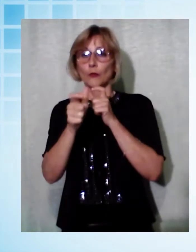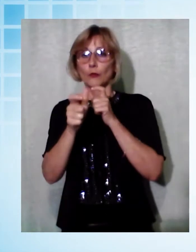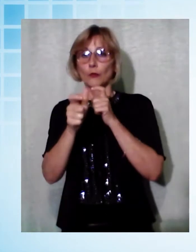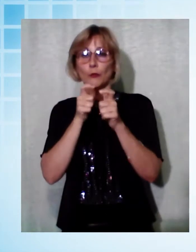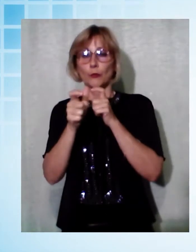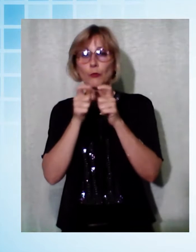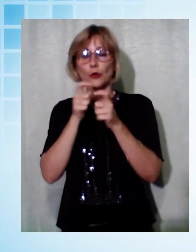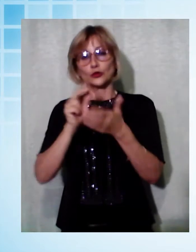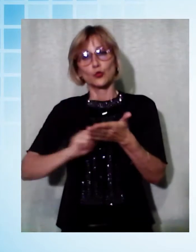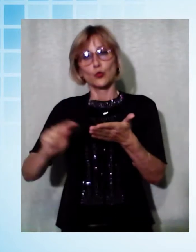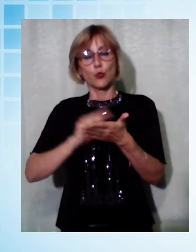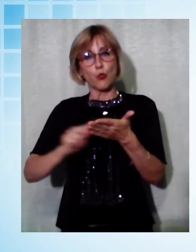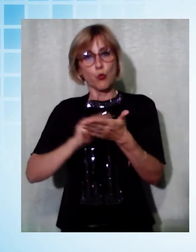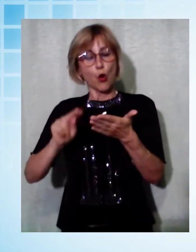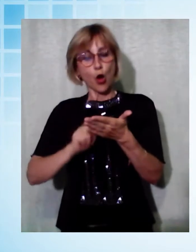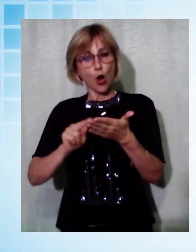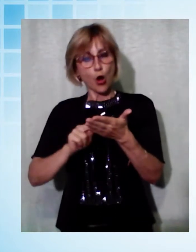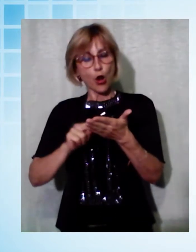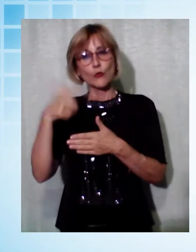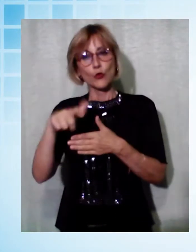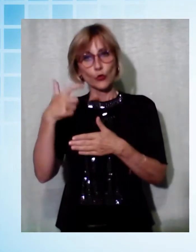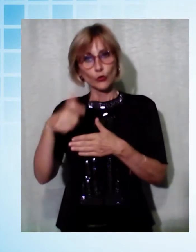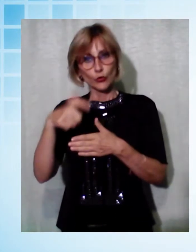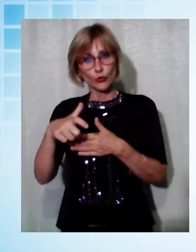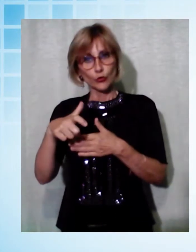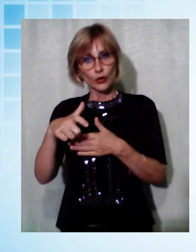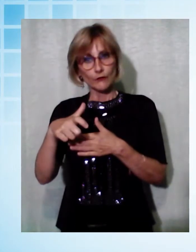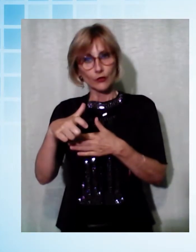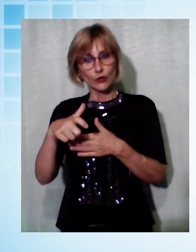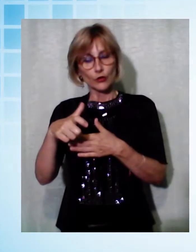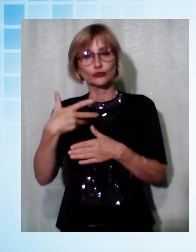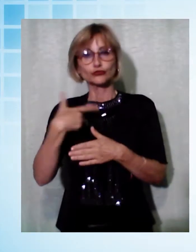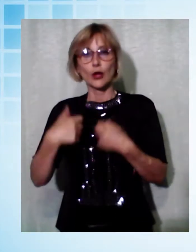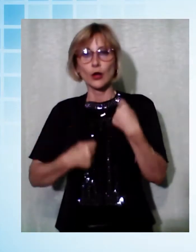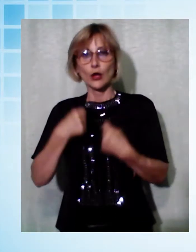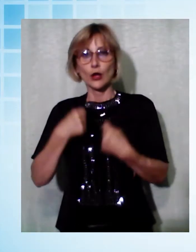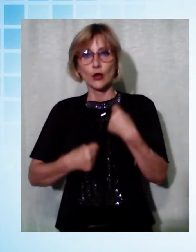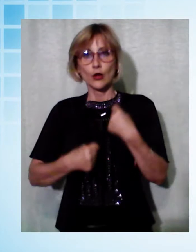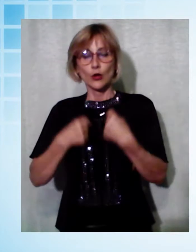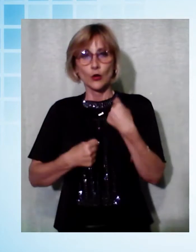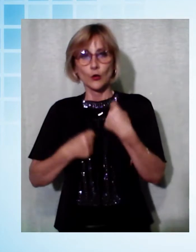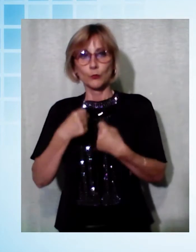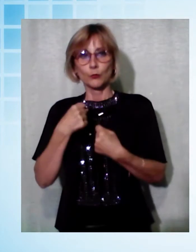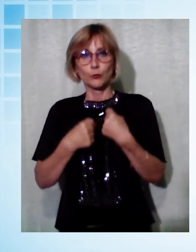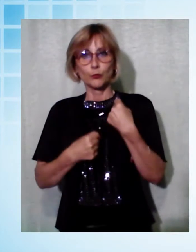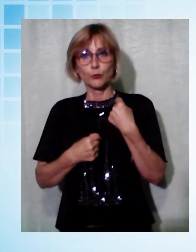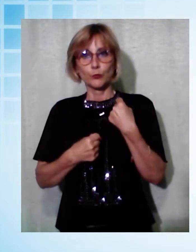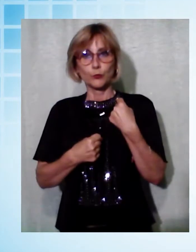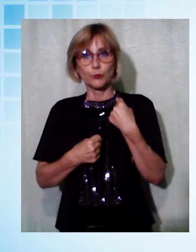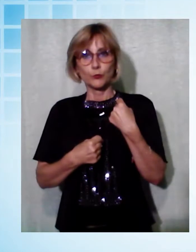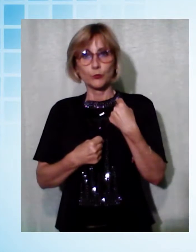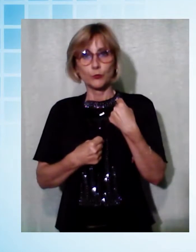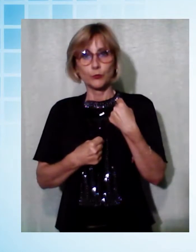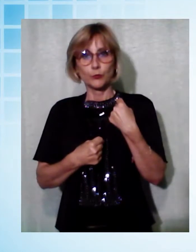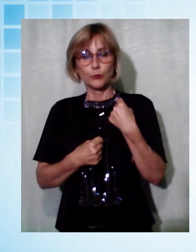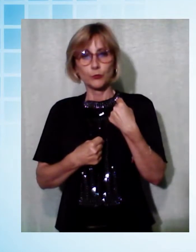scuola, c'è una protesta da parte dei genitori dei ragazzi che frequentano l'istituto Palladini già nei container del